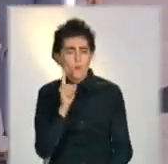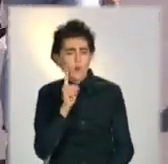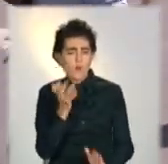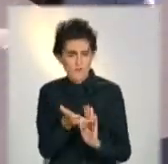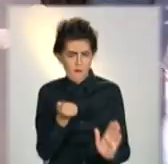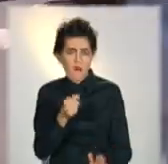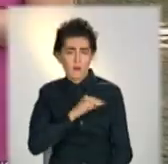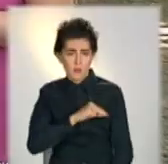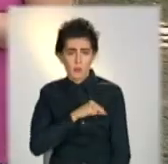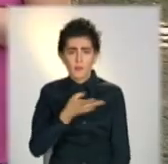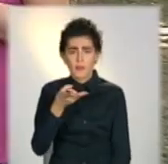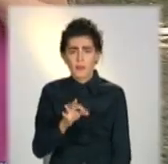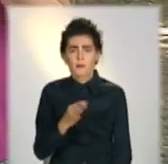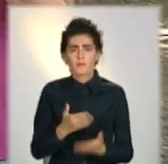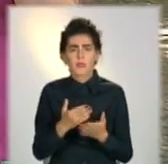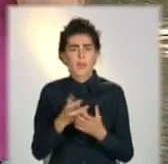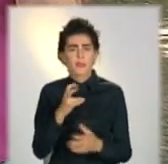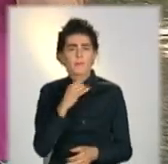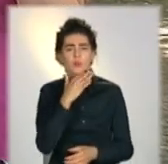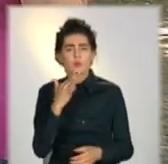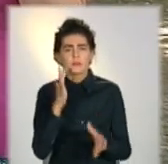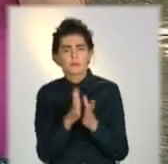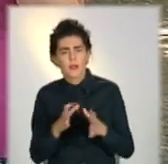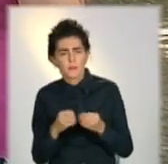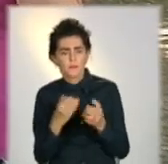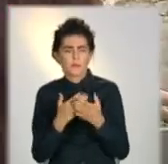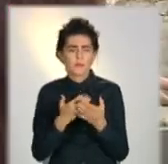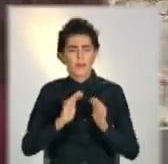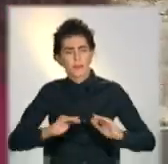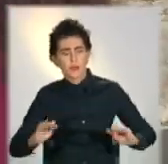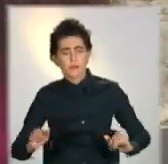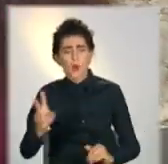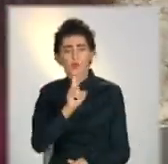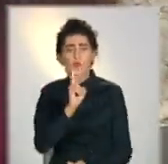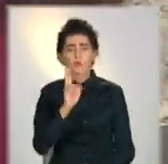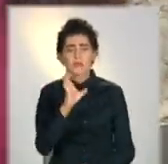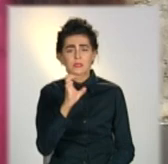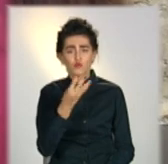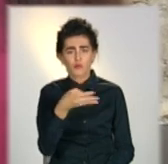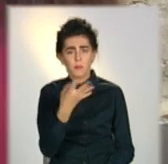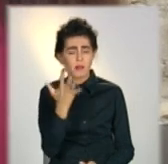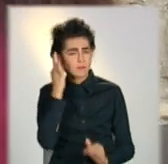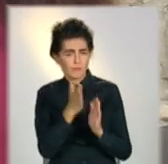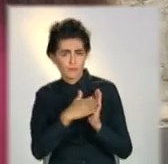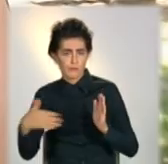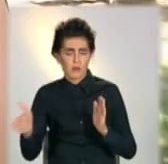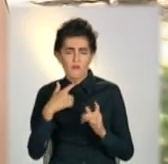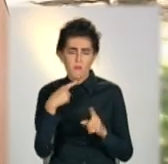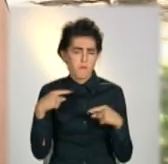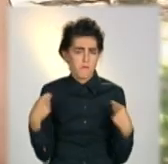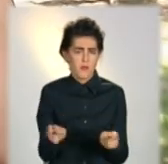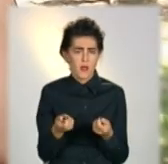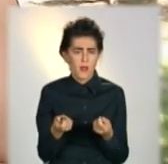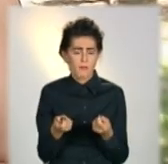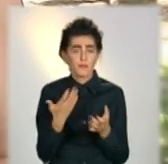пресоблаштування, необтяжених родинами та дітьми. А от вакансій для тих, кому за 45, неабияк мало. Якщо ми